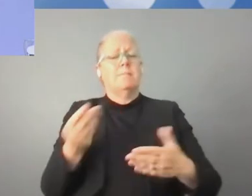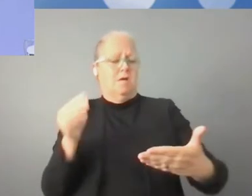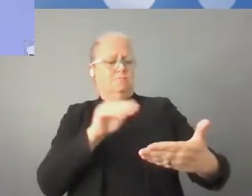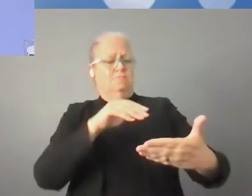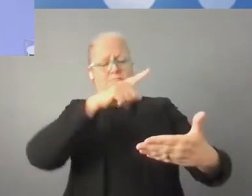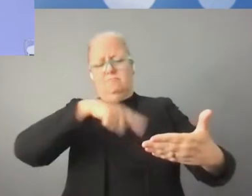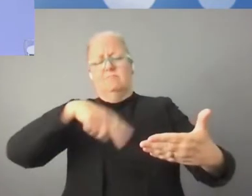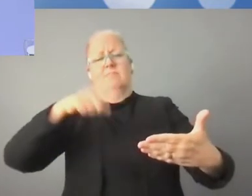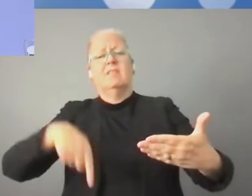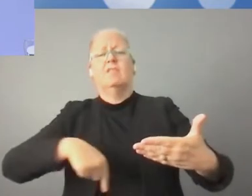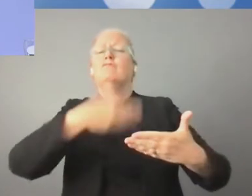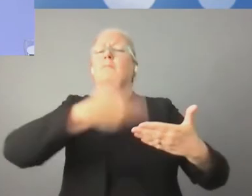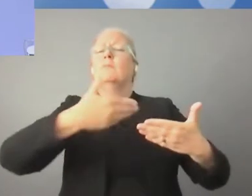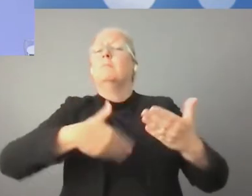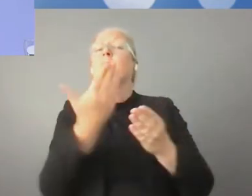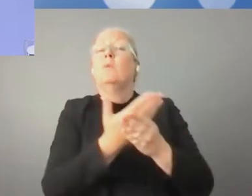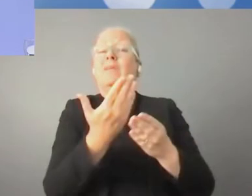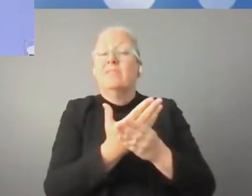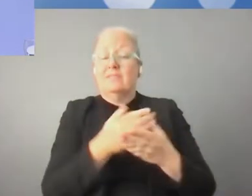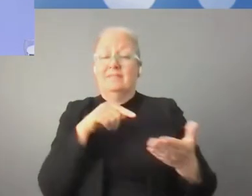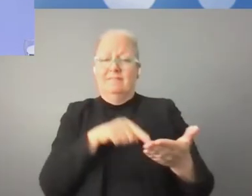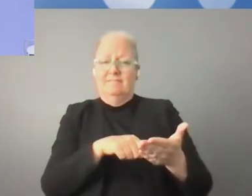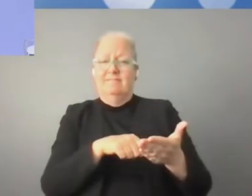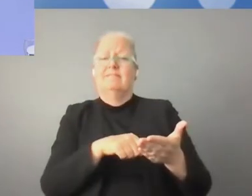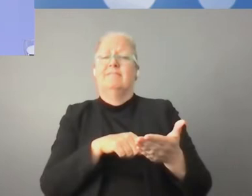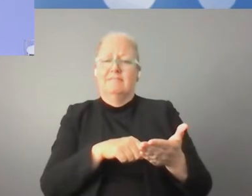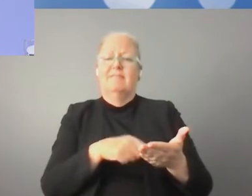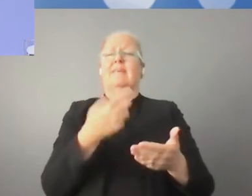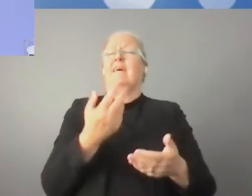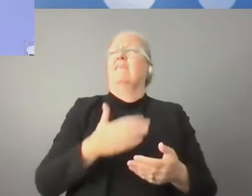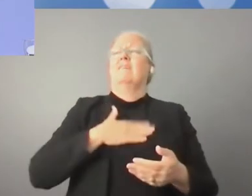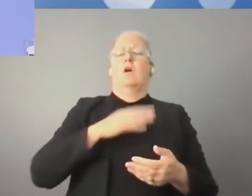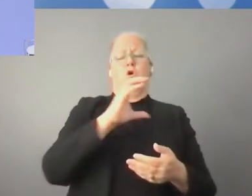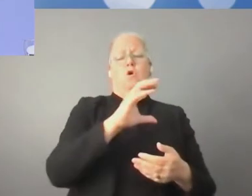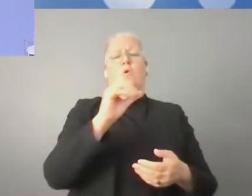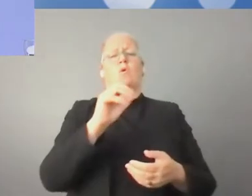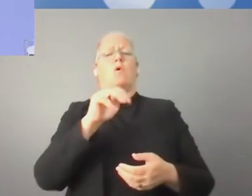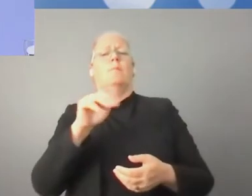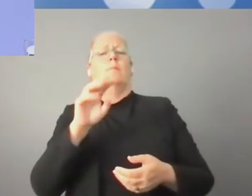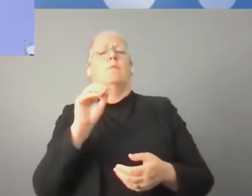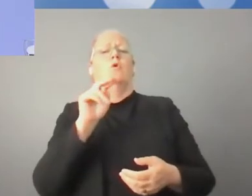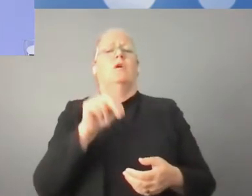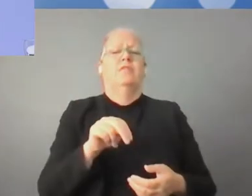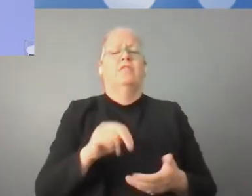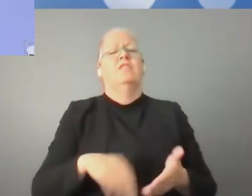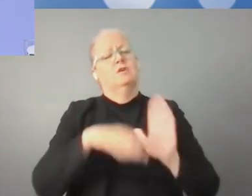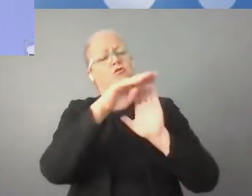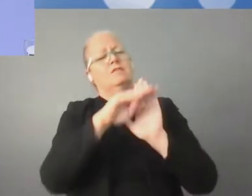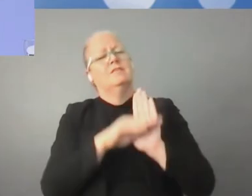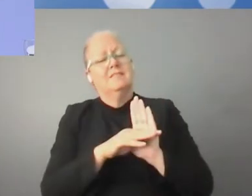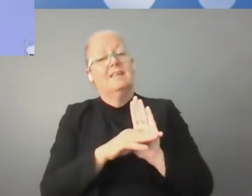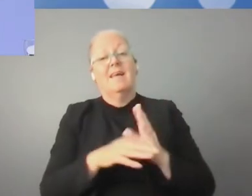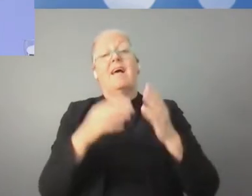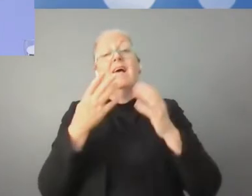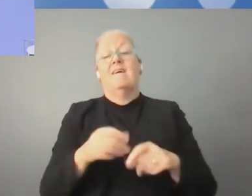który zatytułowany jest Our Common Agenda, nasz wspólny program. I tam znajdą państwo